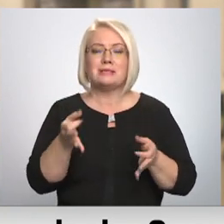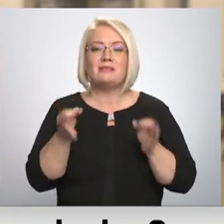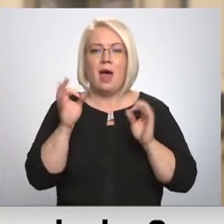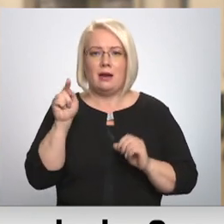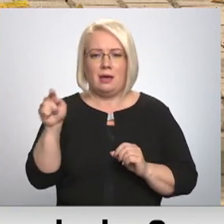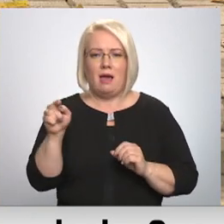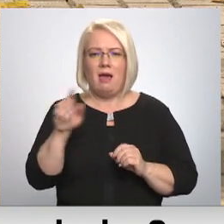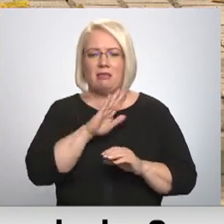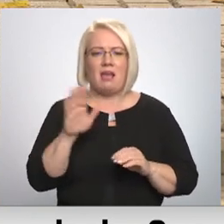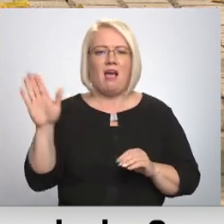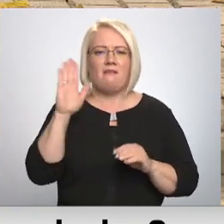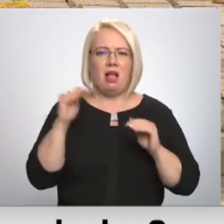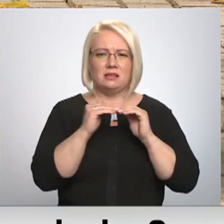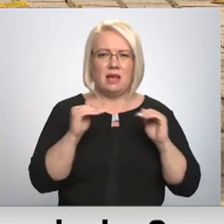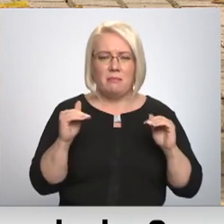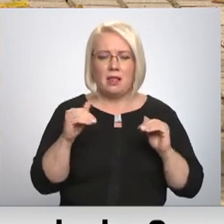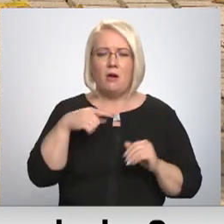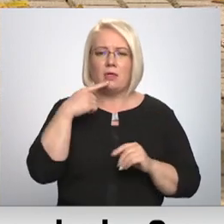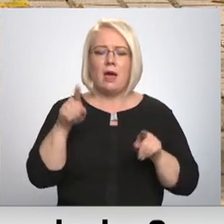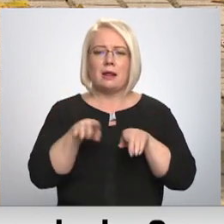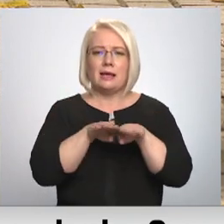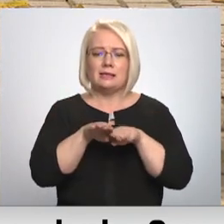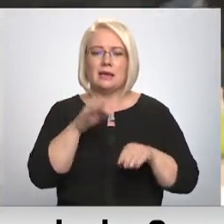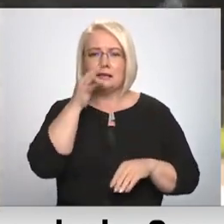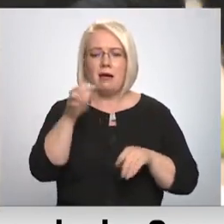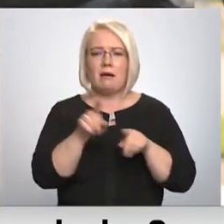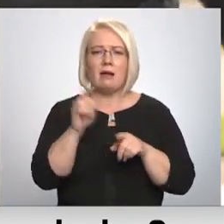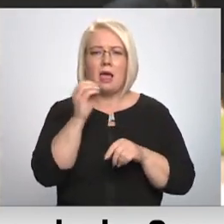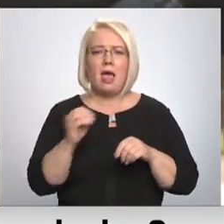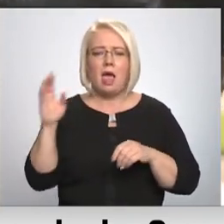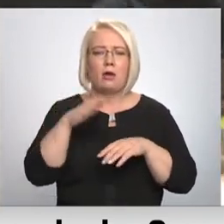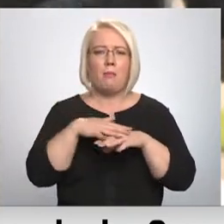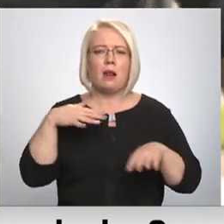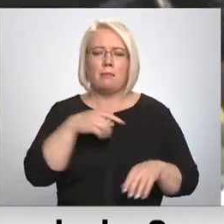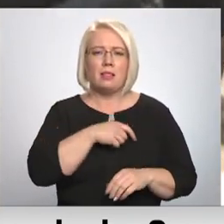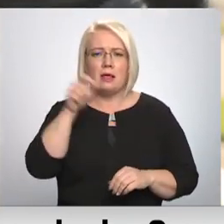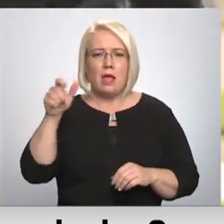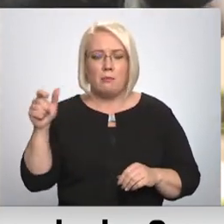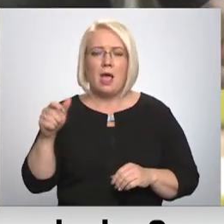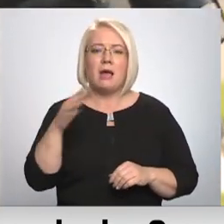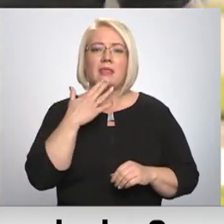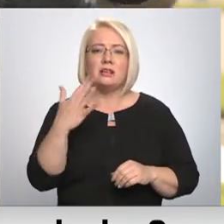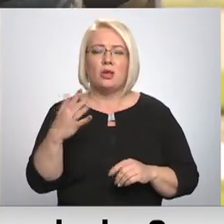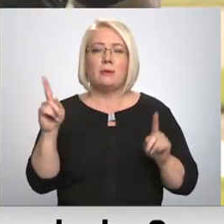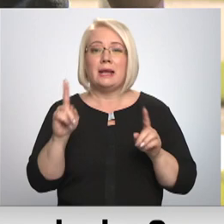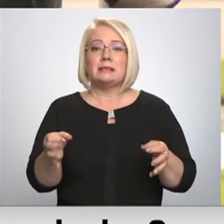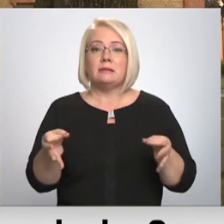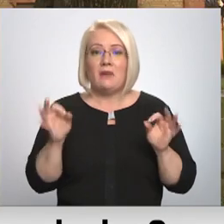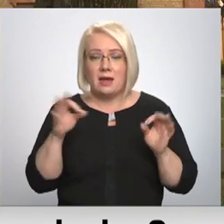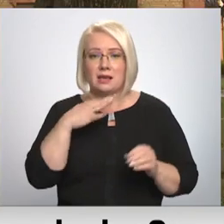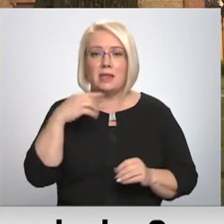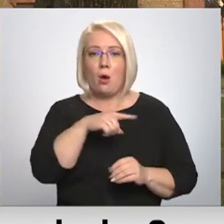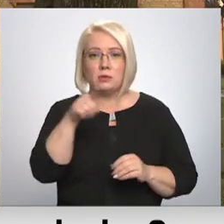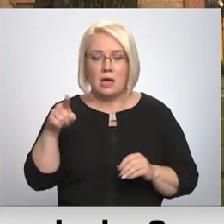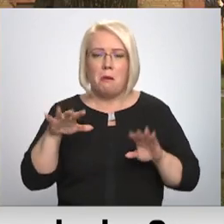nekā nacionāliek. Līdzīgu viedokli pauž arī Eiroparlamenta deputāti. Kaut gan nacionālisms daudziem vēlētājiem šķiet svarīgs, mūsdienu